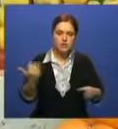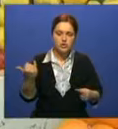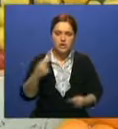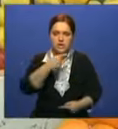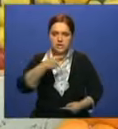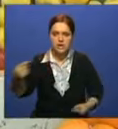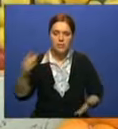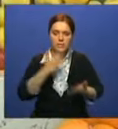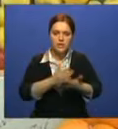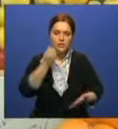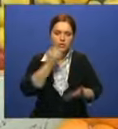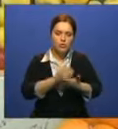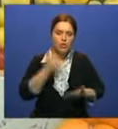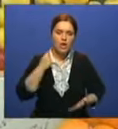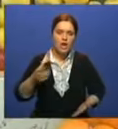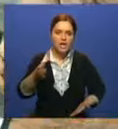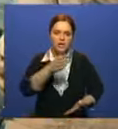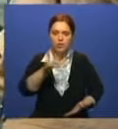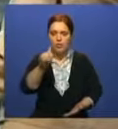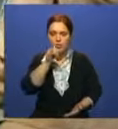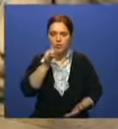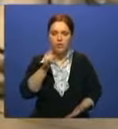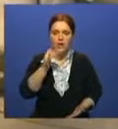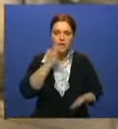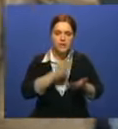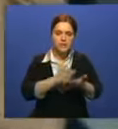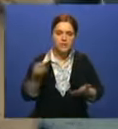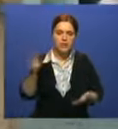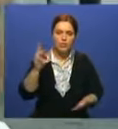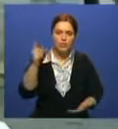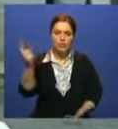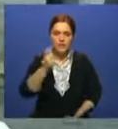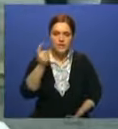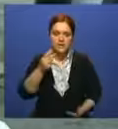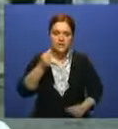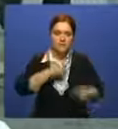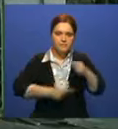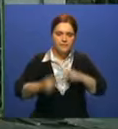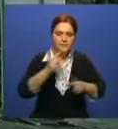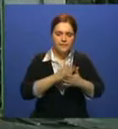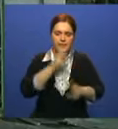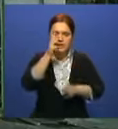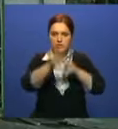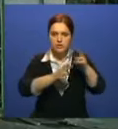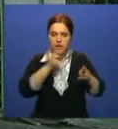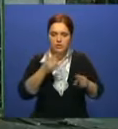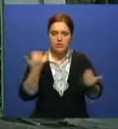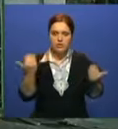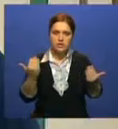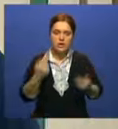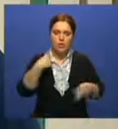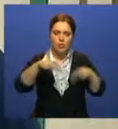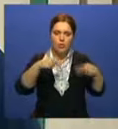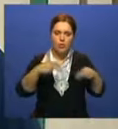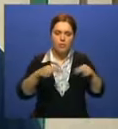всего дорожают фрукты, алкоголь и табачная продукция. Владельцы малого бизнеса в Тбилиси жалуются на падение покупательского спроса.